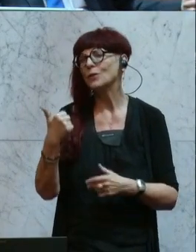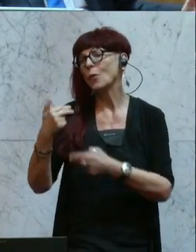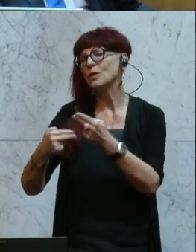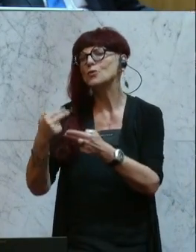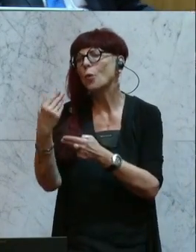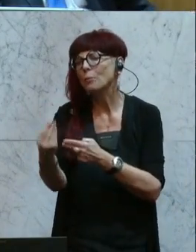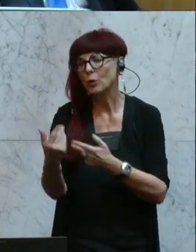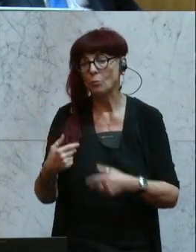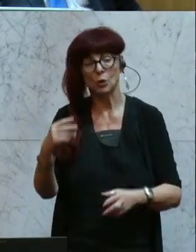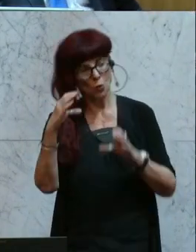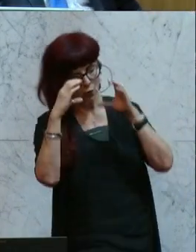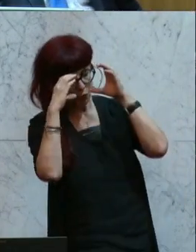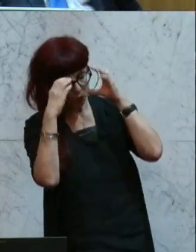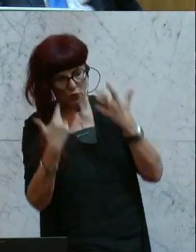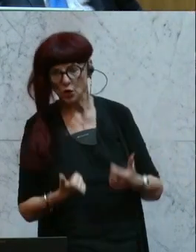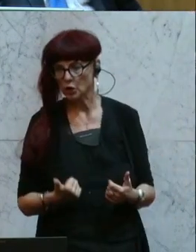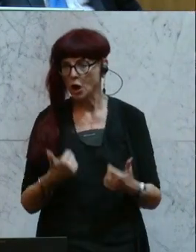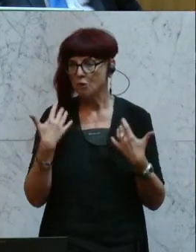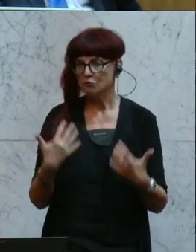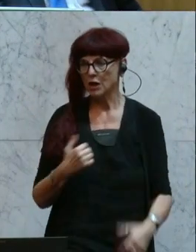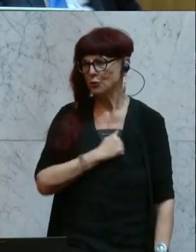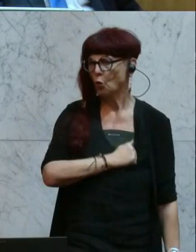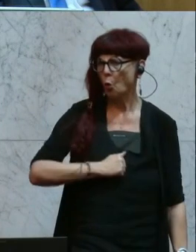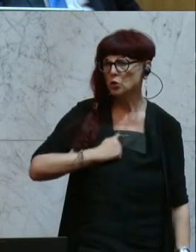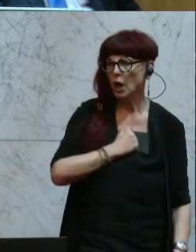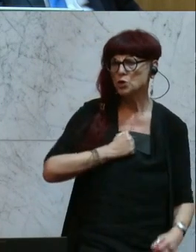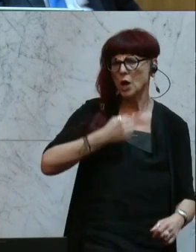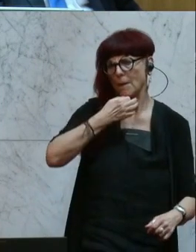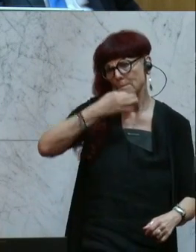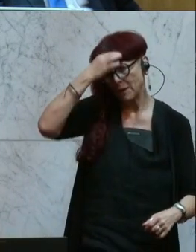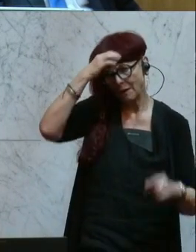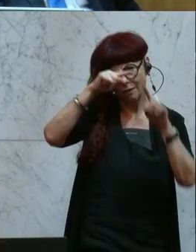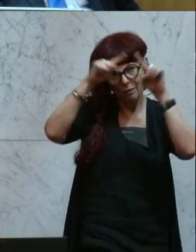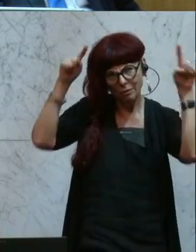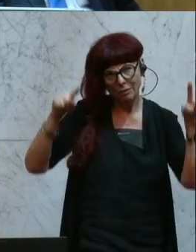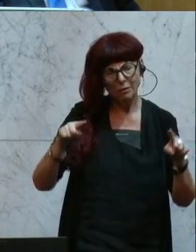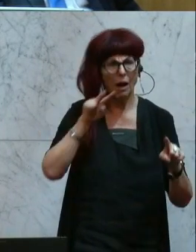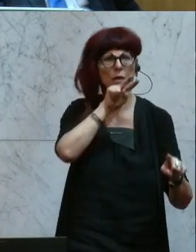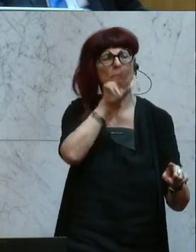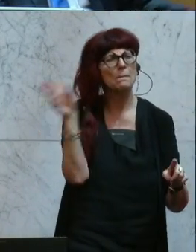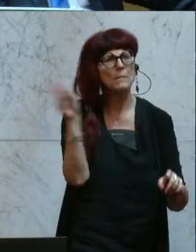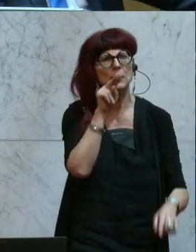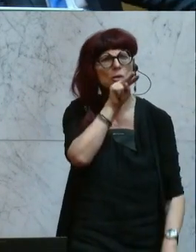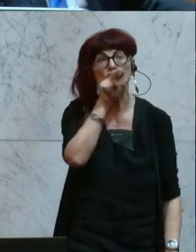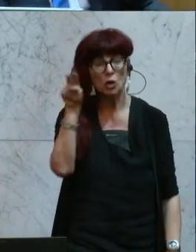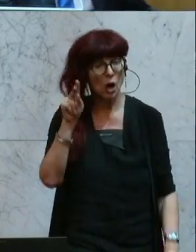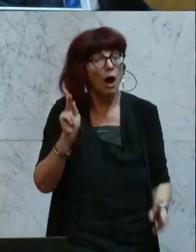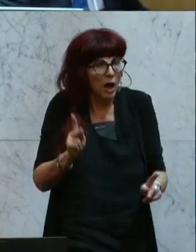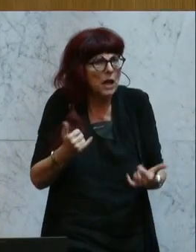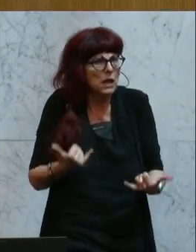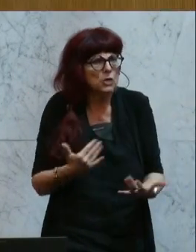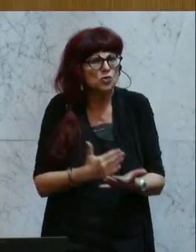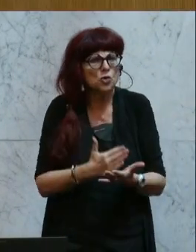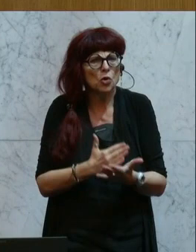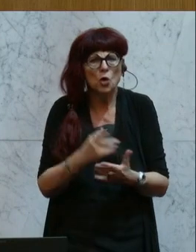sich vielleicht das Ultraschallbild nicht angesehen. All das ist jetzt schon möglich. Das ist überhaupt kein Thema. Und